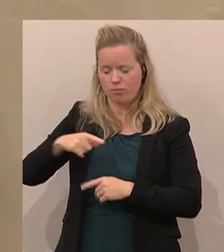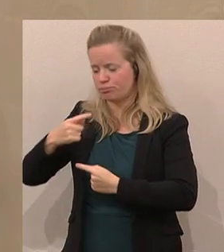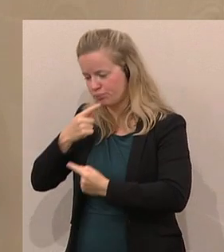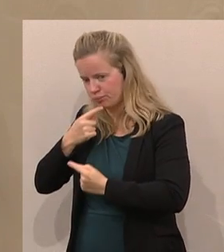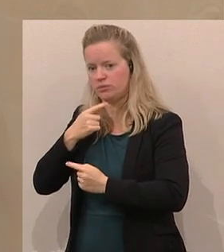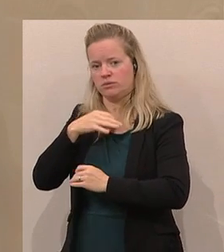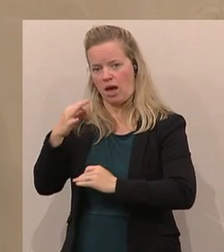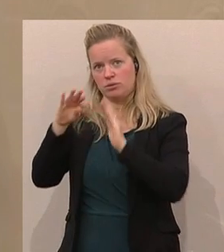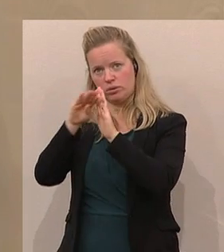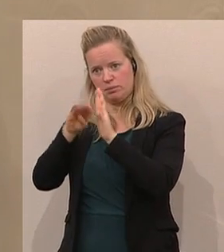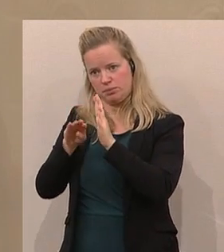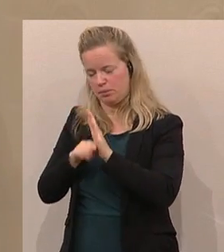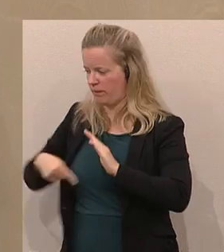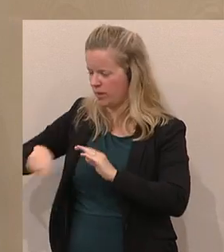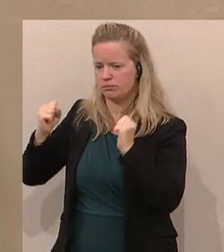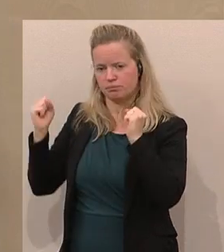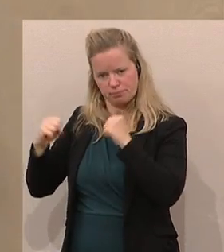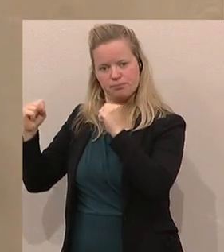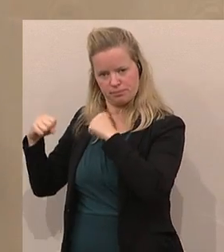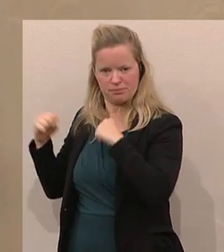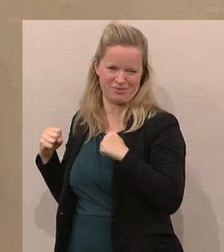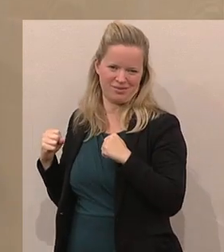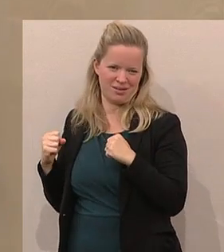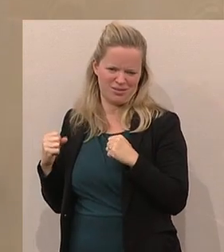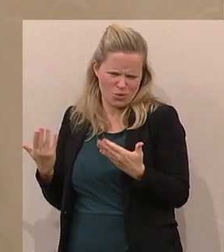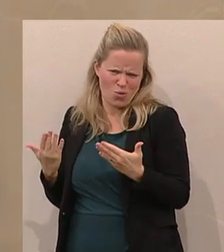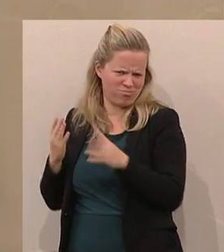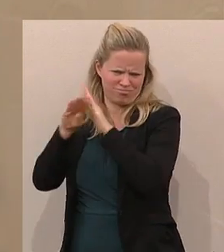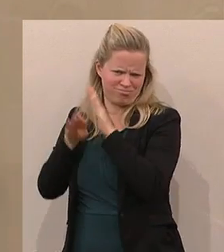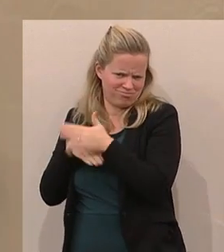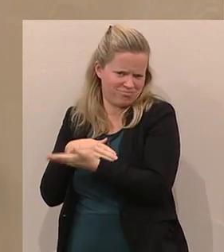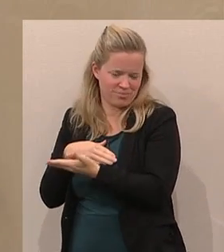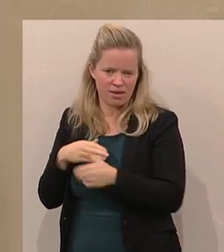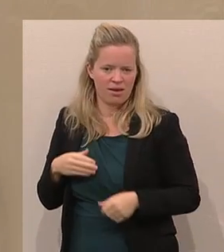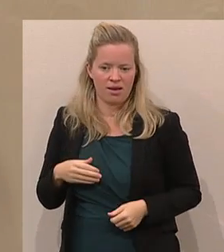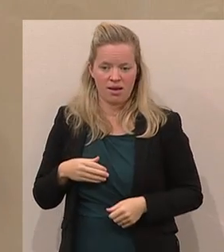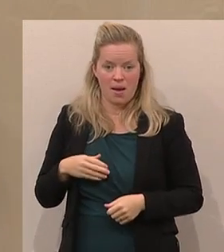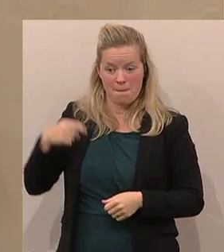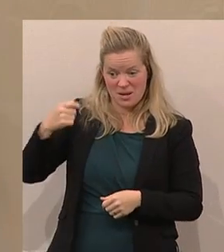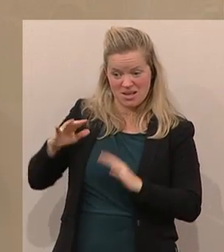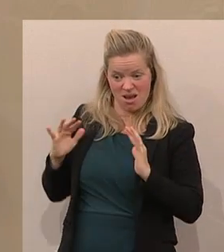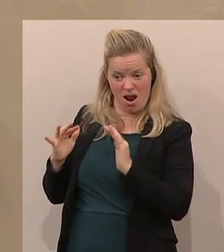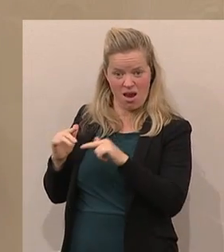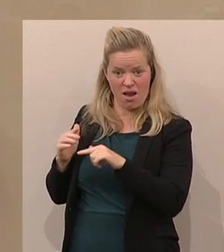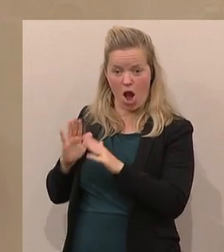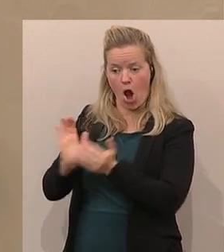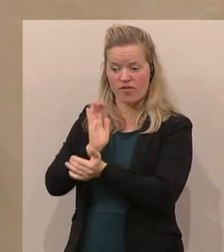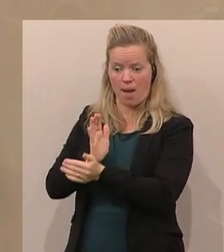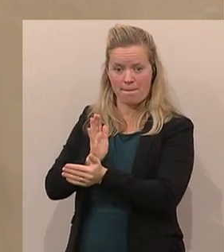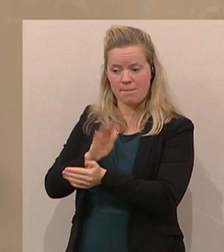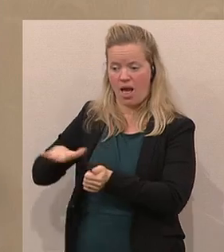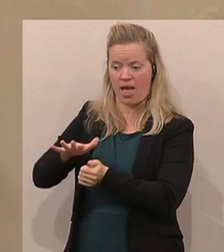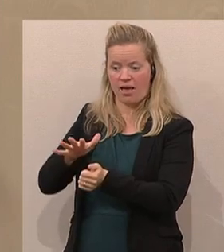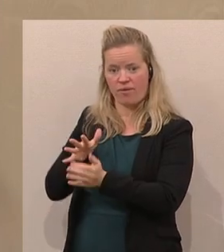festgelegt. Und wir sehen jetzt keinen Grund, sozusagen in den Aufgabenbereich der Präsidiale einzugreifen und das hier